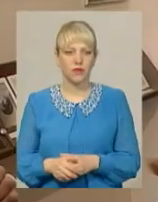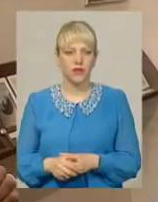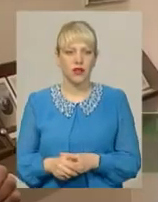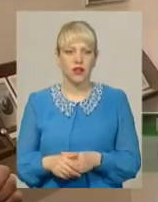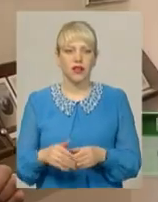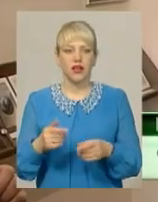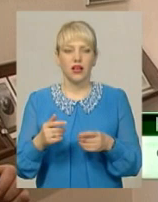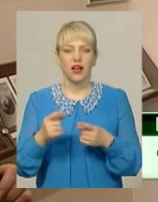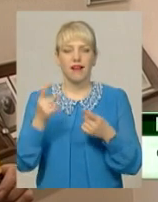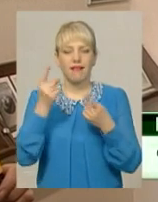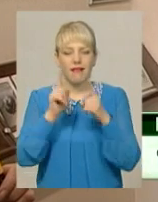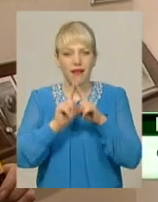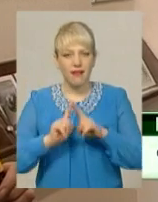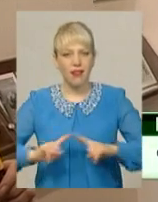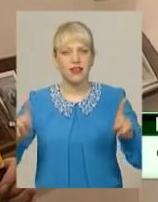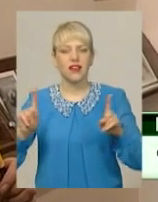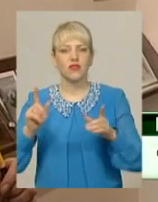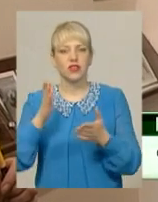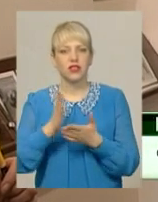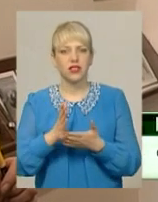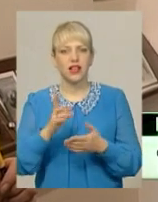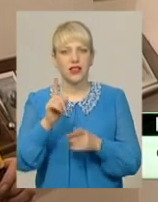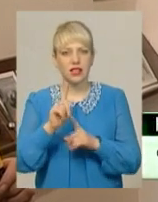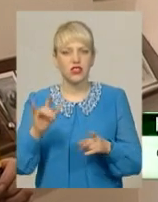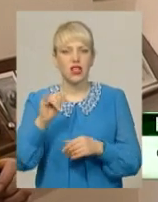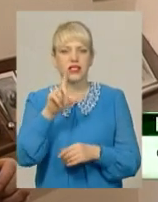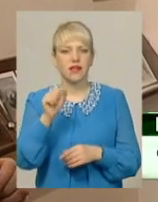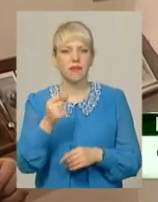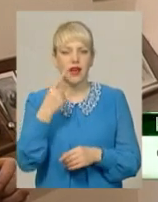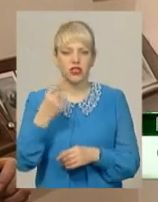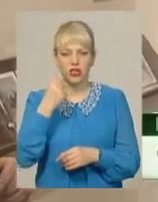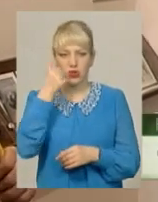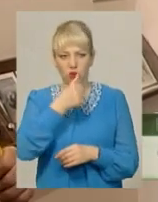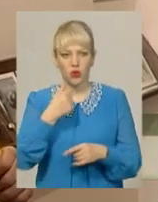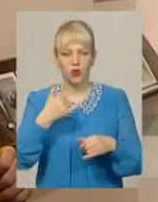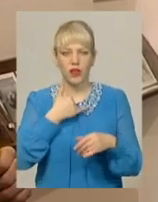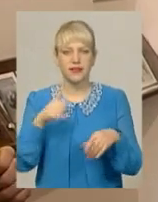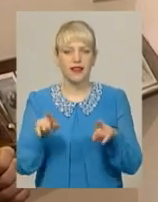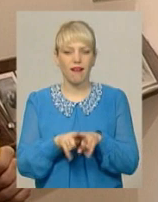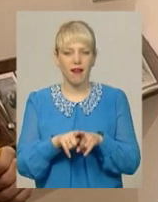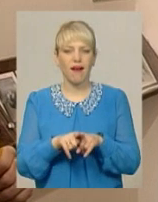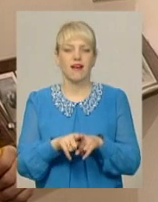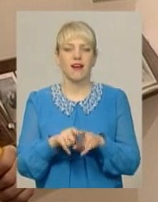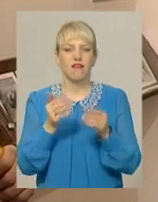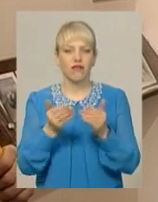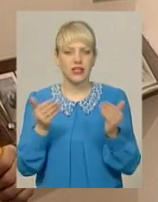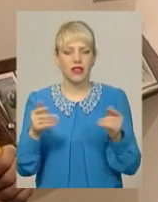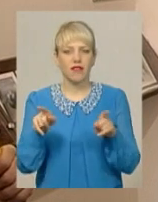Вона є креативною, вона є незвичайною. За вісім років це перша у нас така виставка, така техніка виконання.